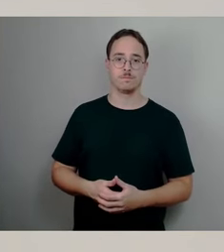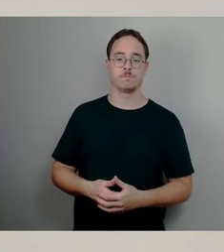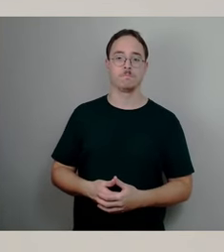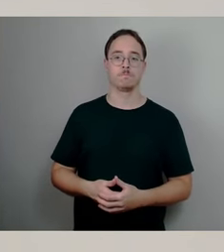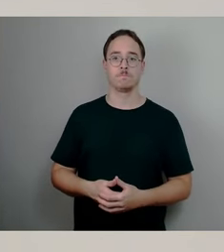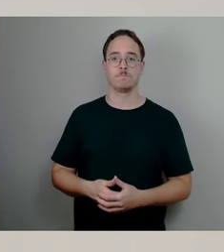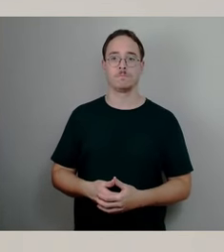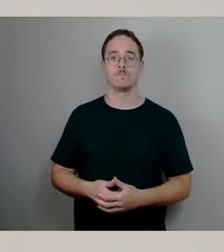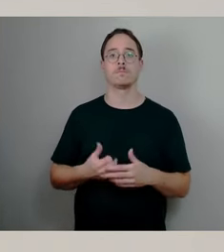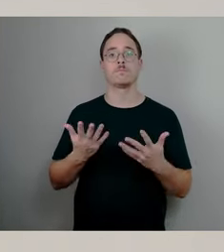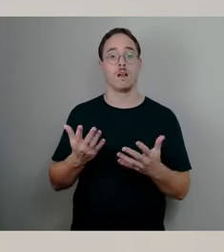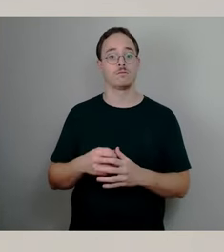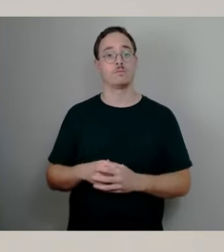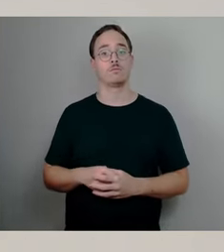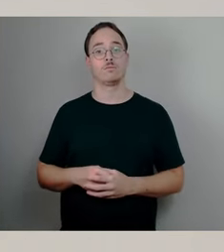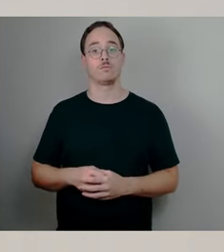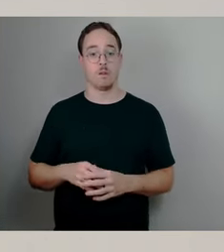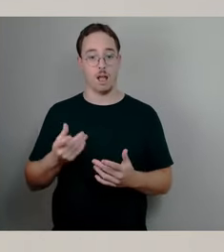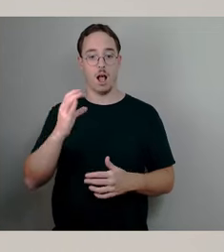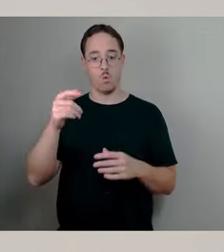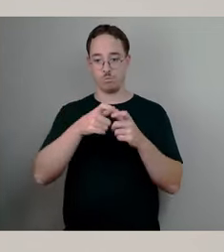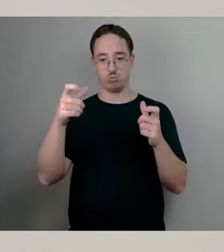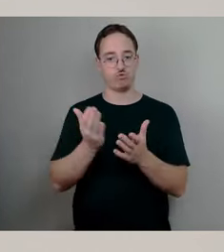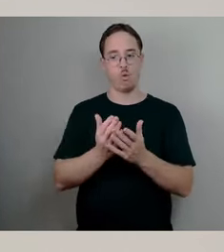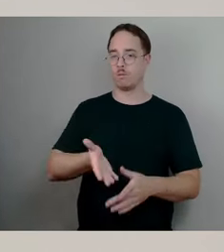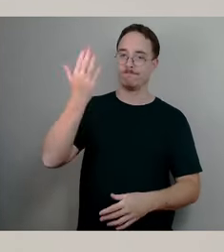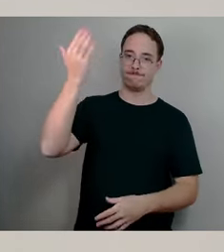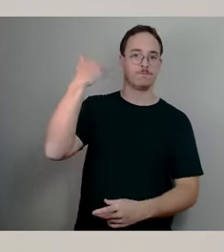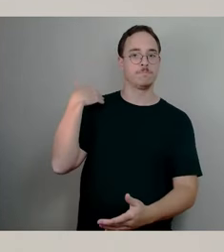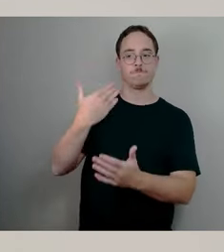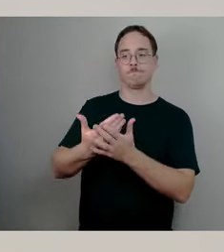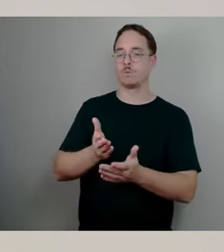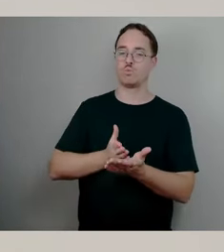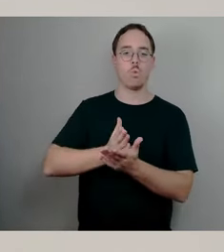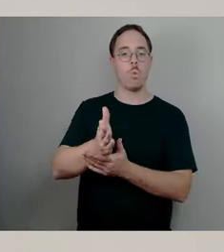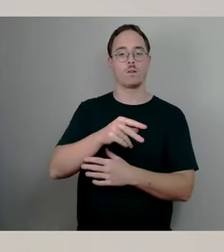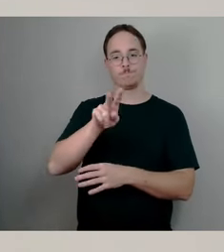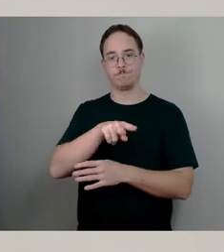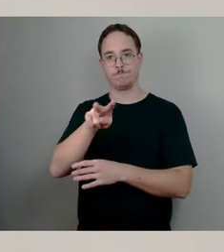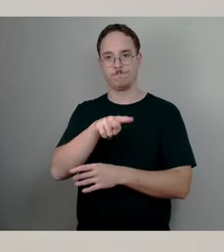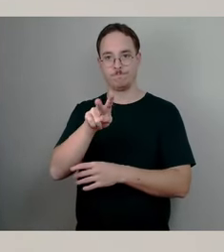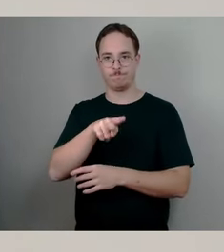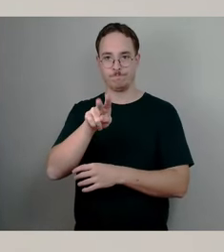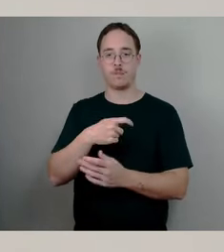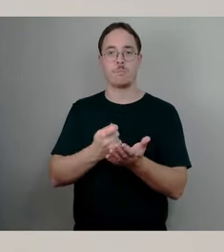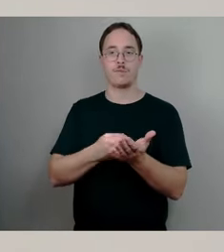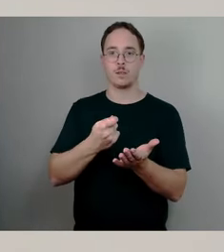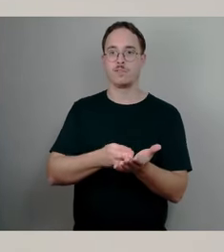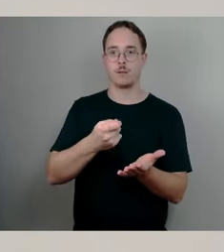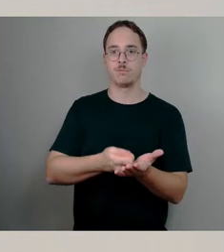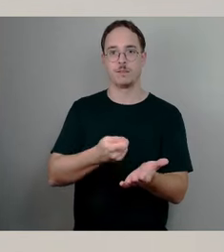seit Jahrzehnten in permanenter Begutachtung und Bewertung. Wir haben ja im Bauausschuss sehr intensiv darüber gesprochen, wie oft